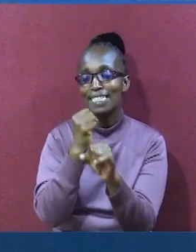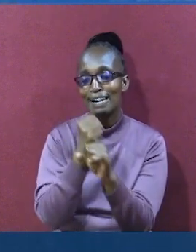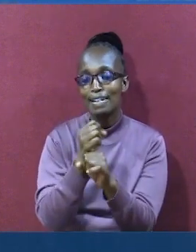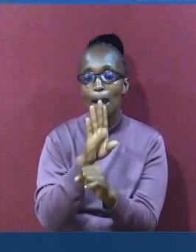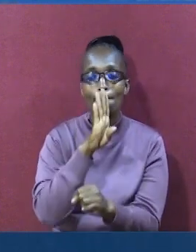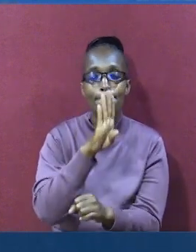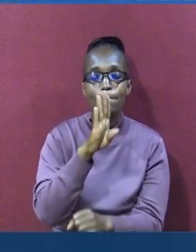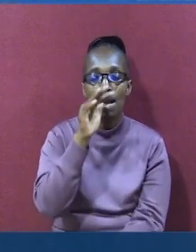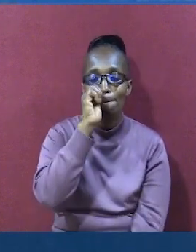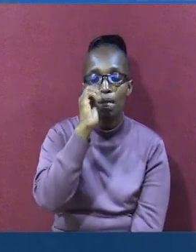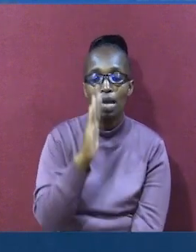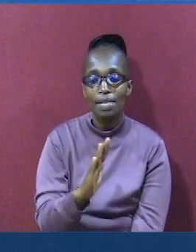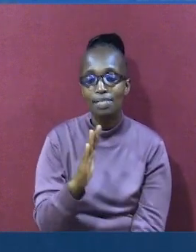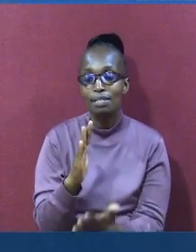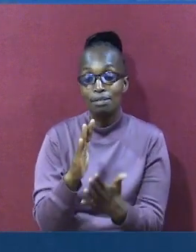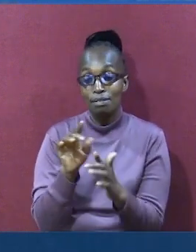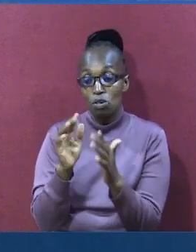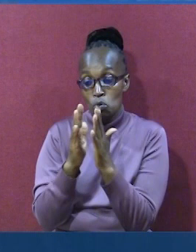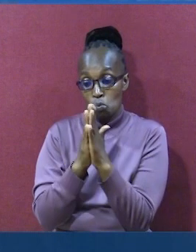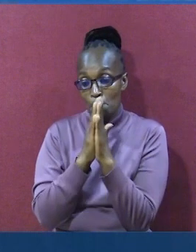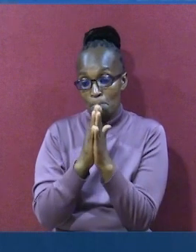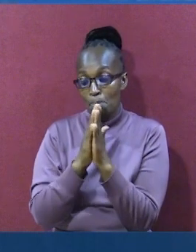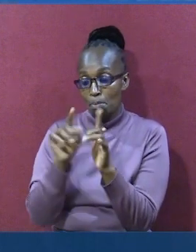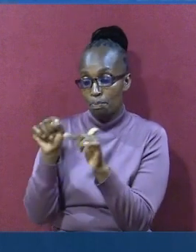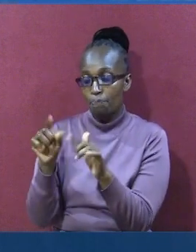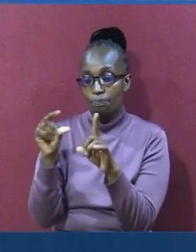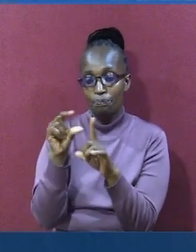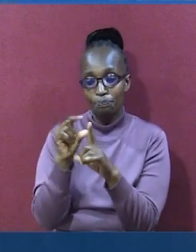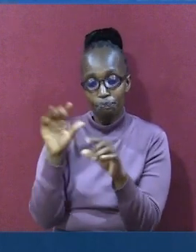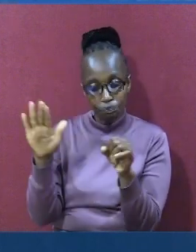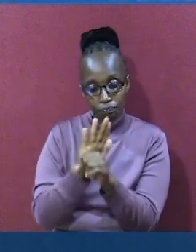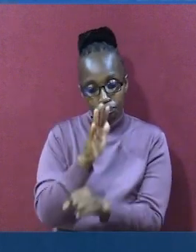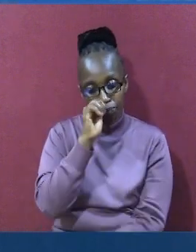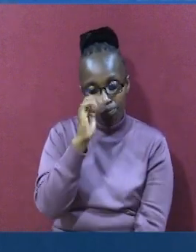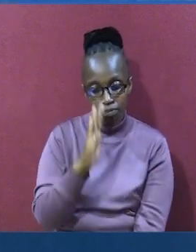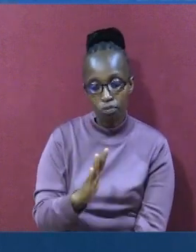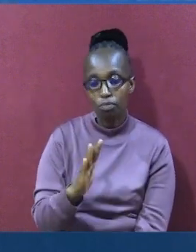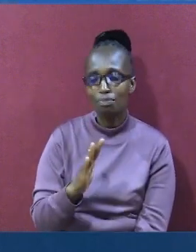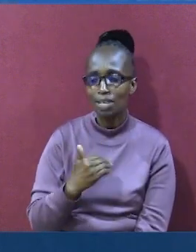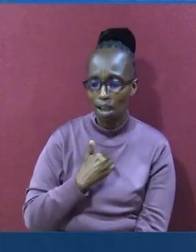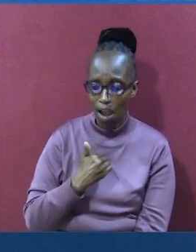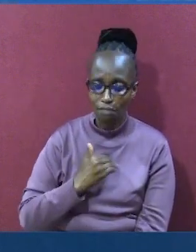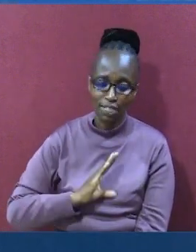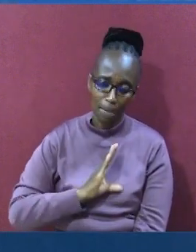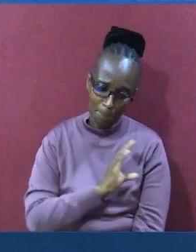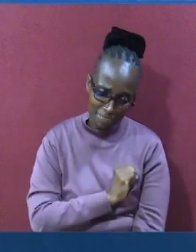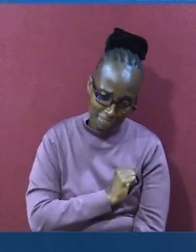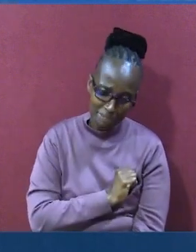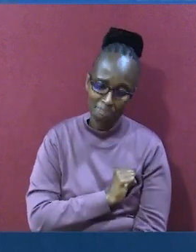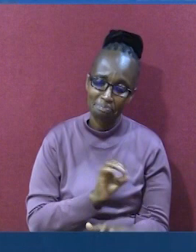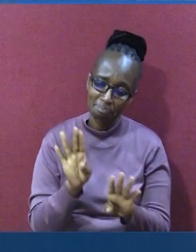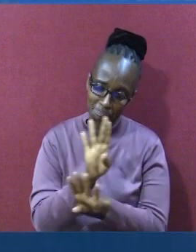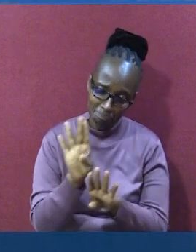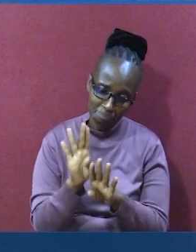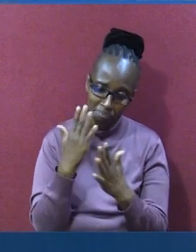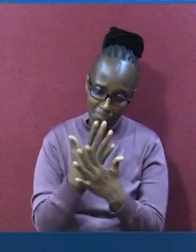ahidi. Barikiwa sana mtanza maji. Na wachaneno hili. Likaweze kuwa ya baraka kwako. Na huwe. Na kusubiri mungu.